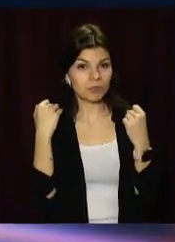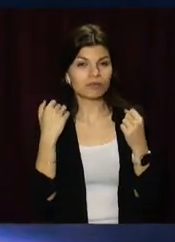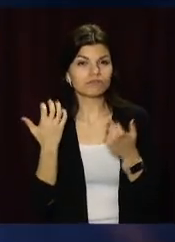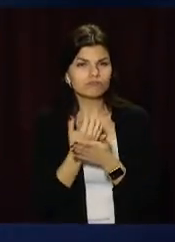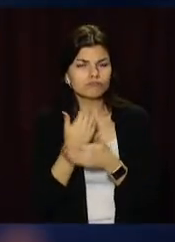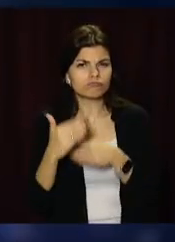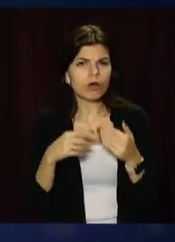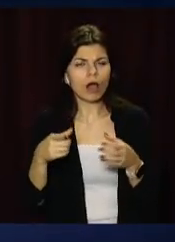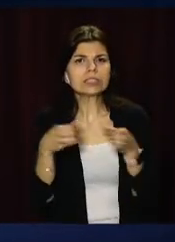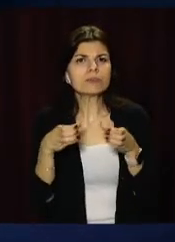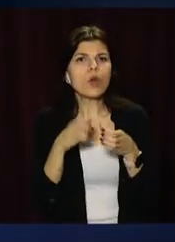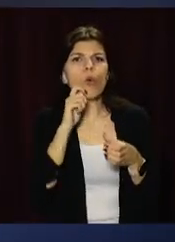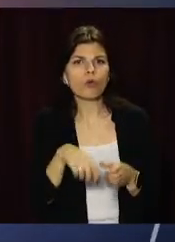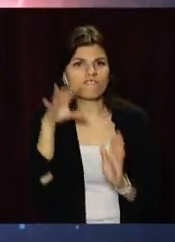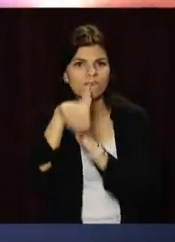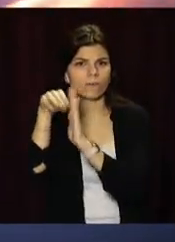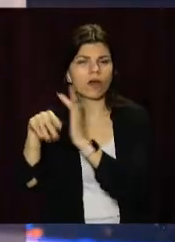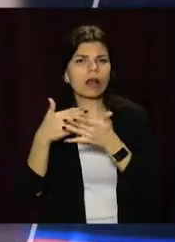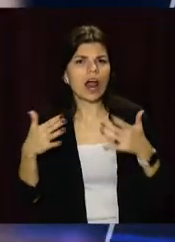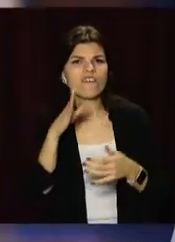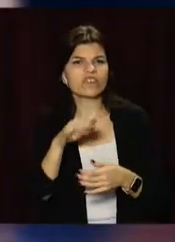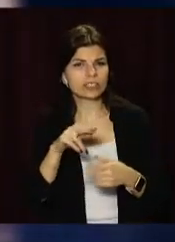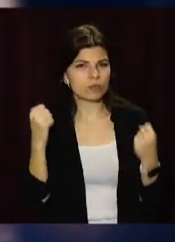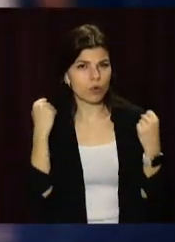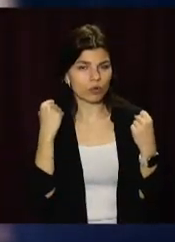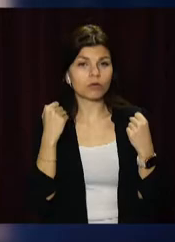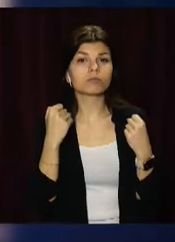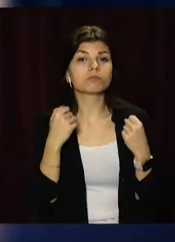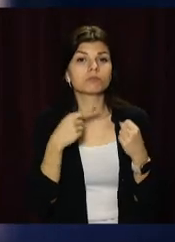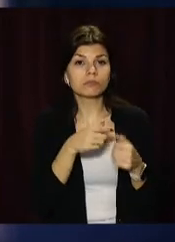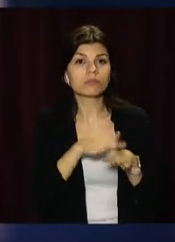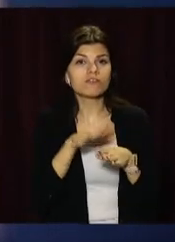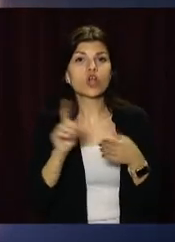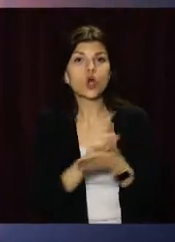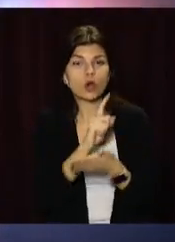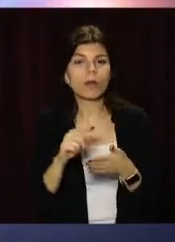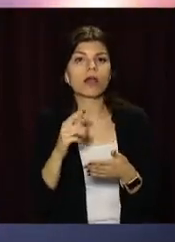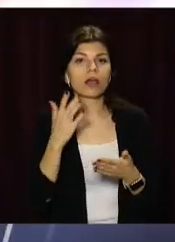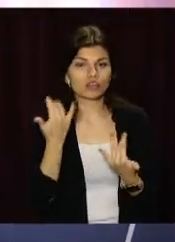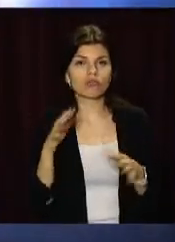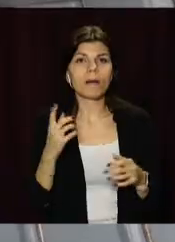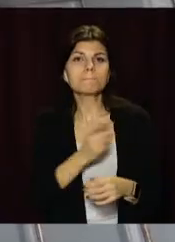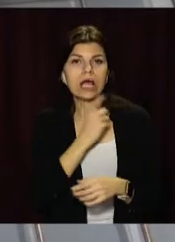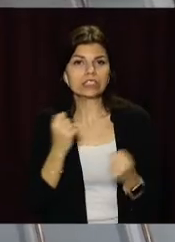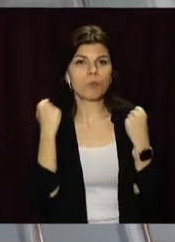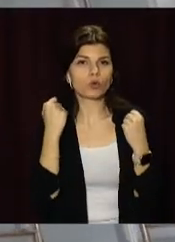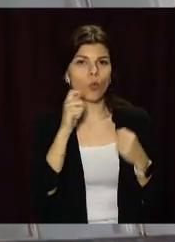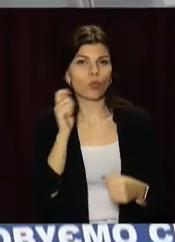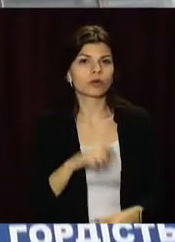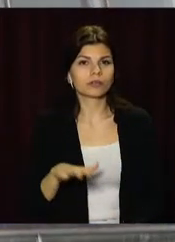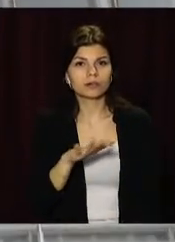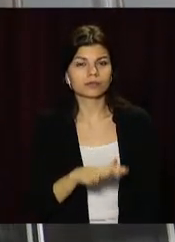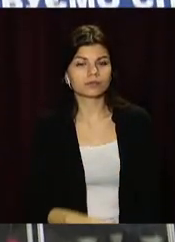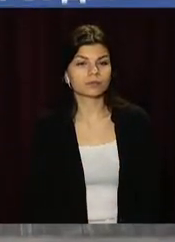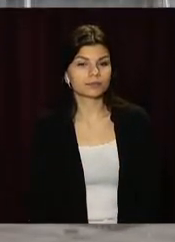які увійшли до складу збірних команд України з різних видів спорту. Сім спортсменів виконали норму майстер спорту України. Дар'я Пшенична,